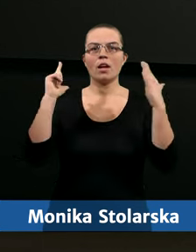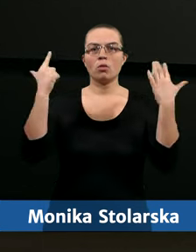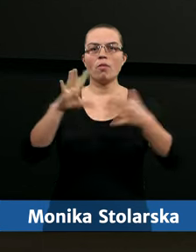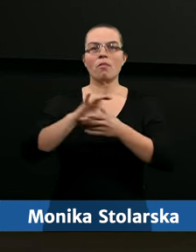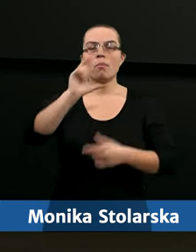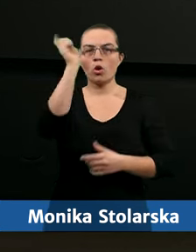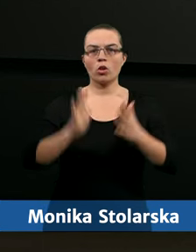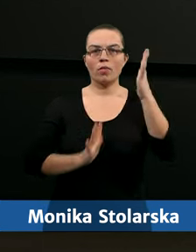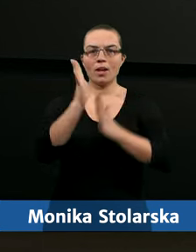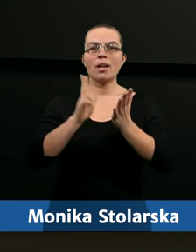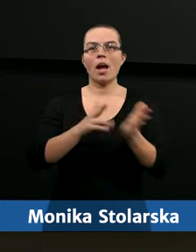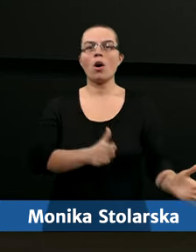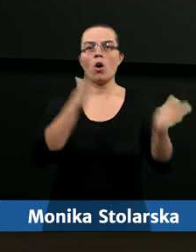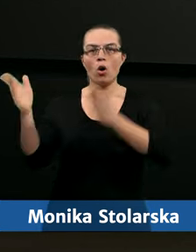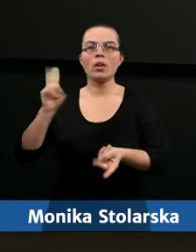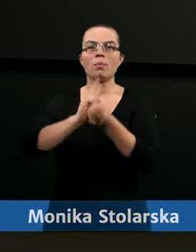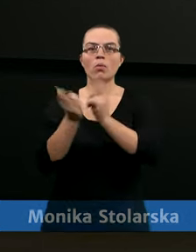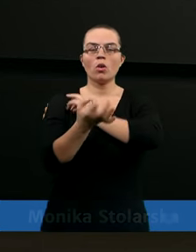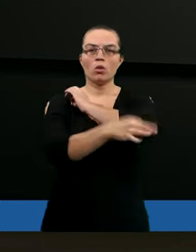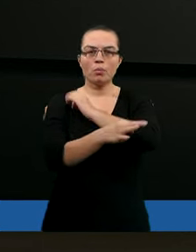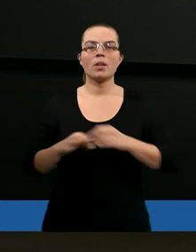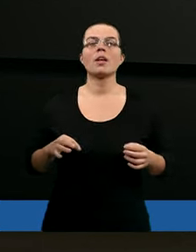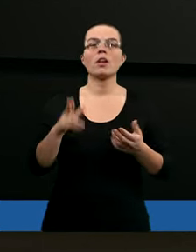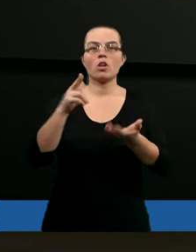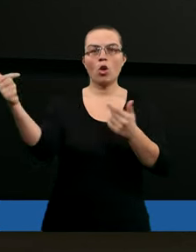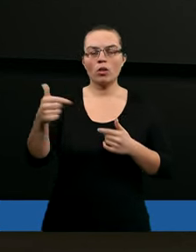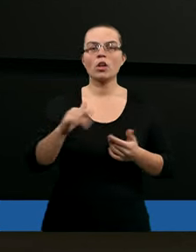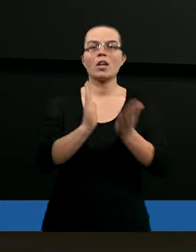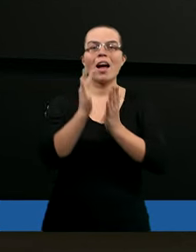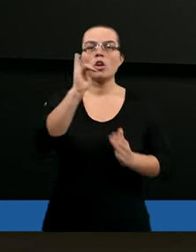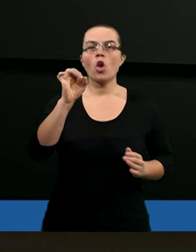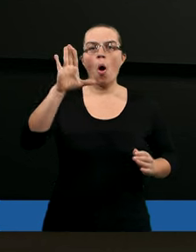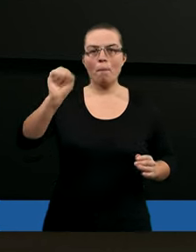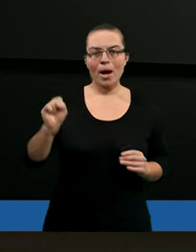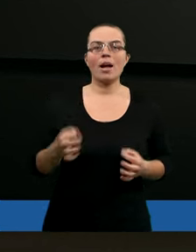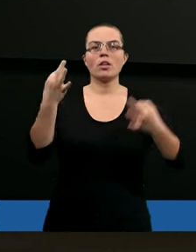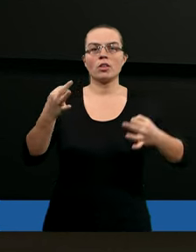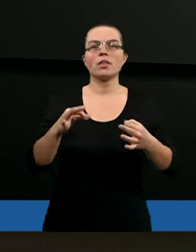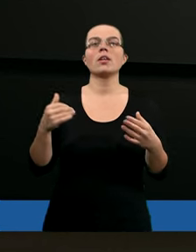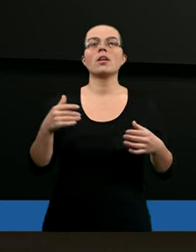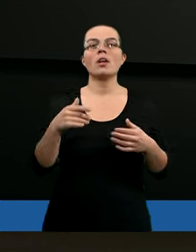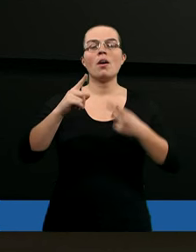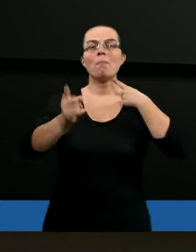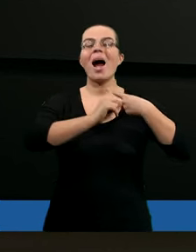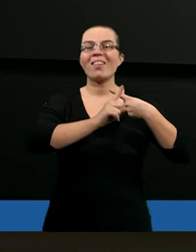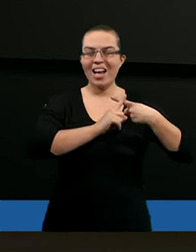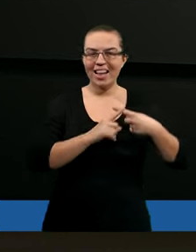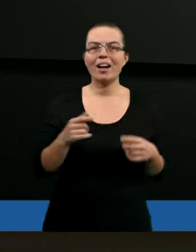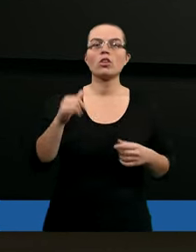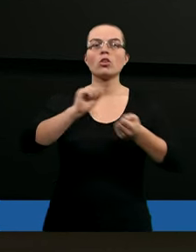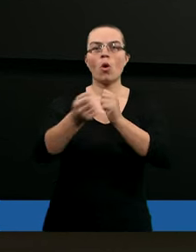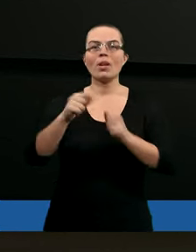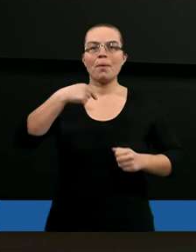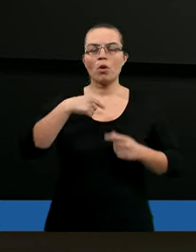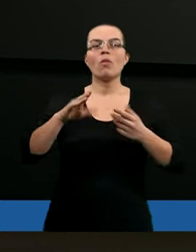w Podkowie Leśnej na kolejnym studium biblijnym dotyczącym Księgi Joba. Dzisiaj w Dniu Pathfindersa są ze